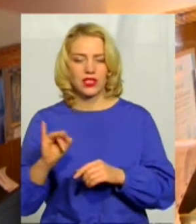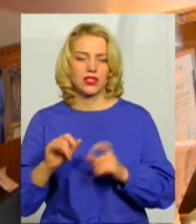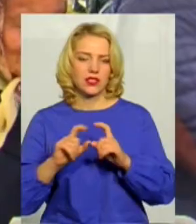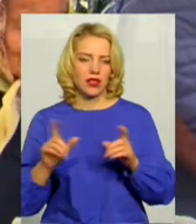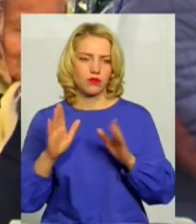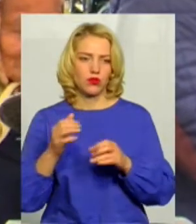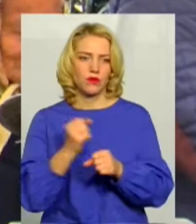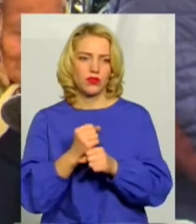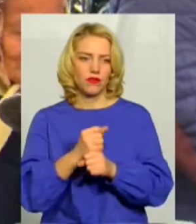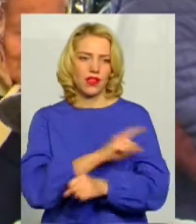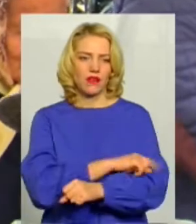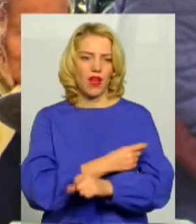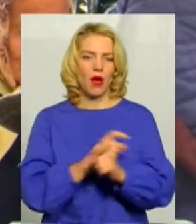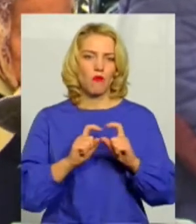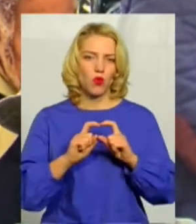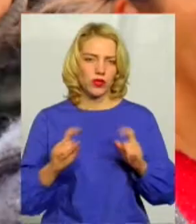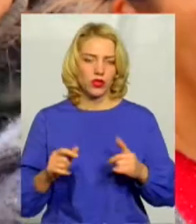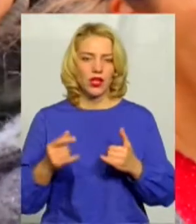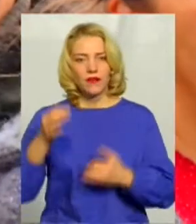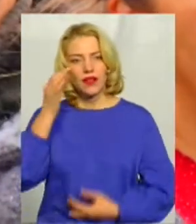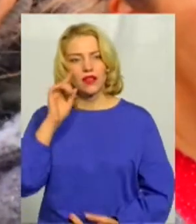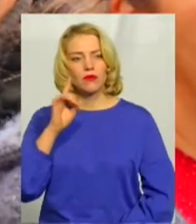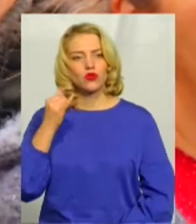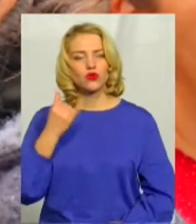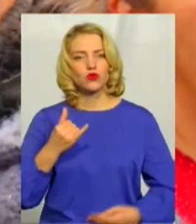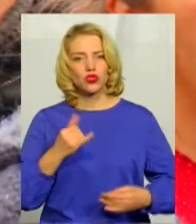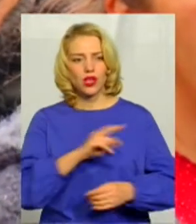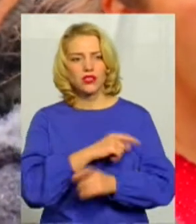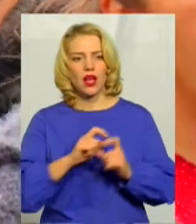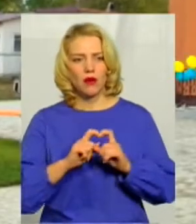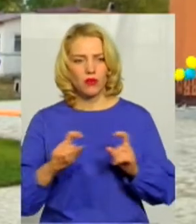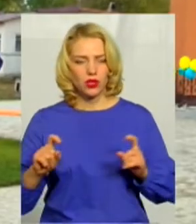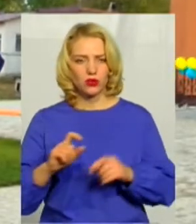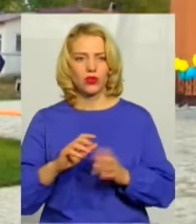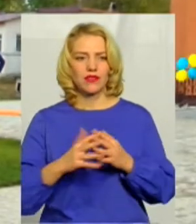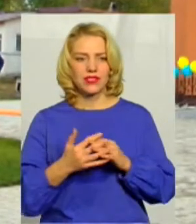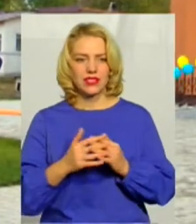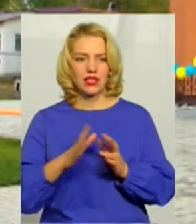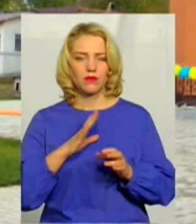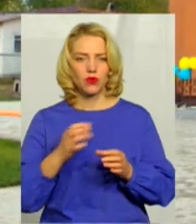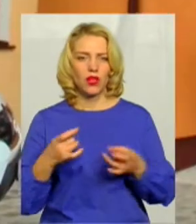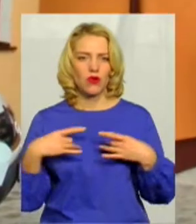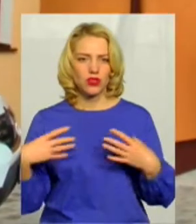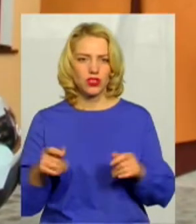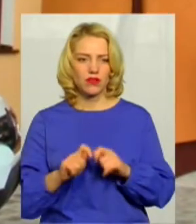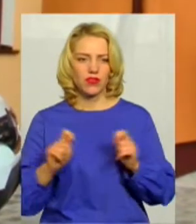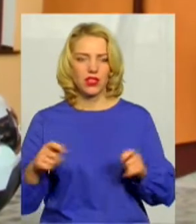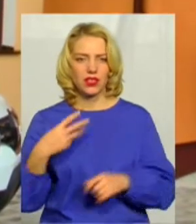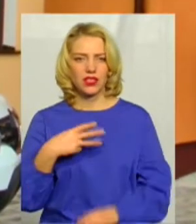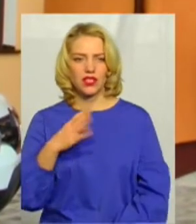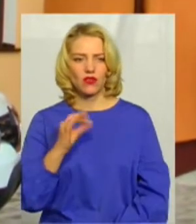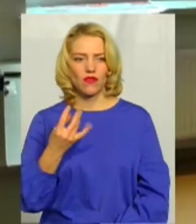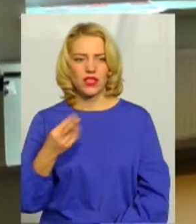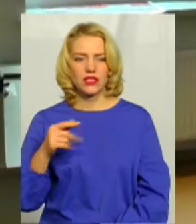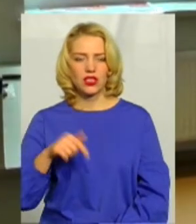амбулаторії. Нагадаємо, сучасна амбулаторія сімейної медицини в селі Пільний Олексинець була урочисто відкрита 30 вересня цього